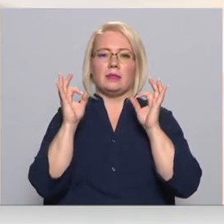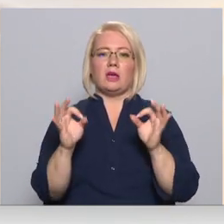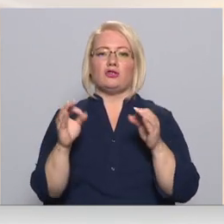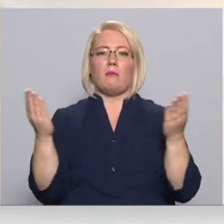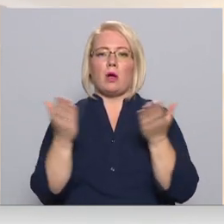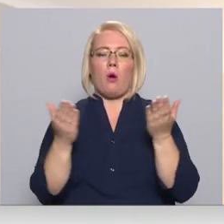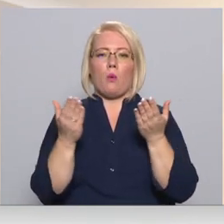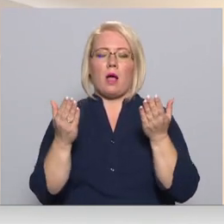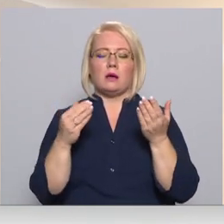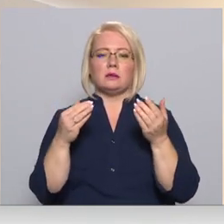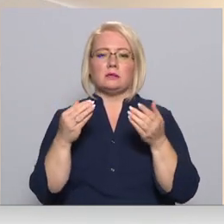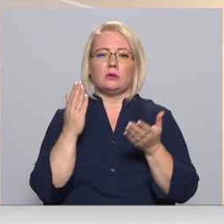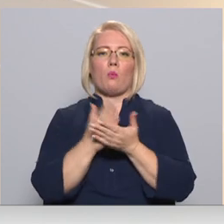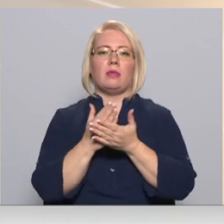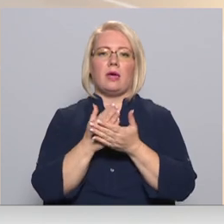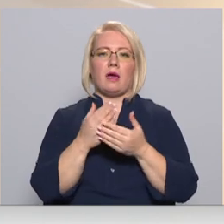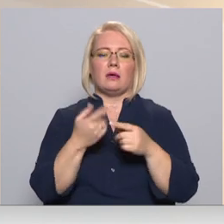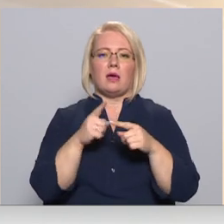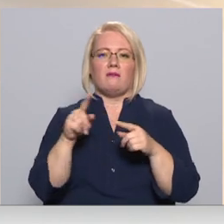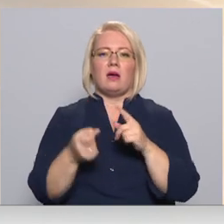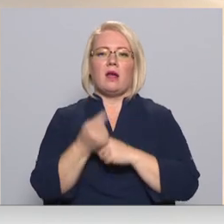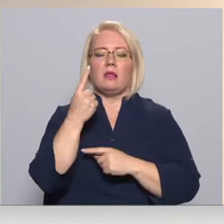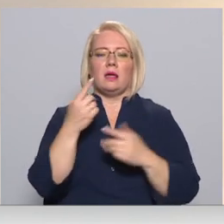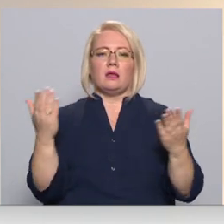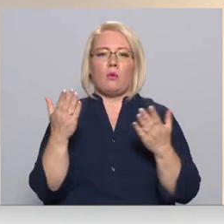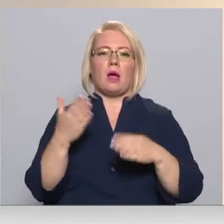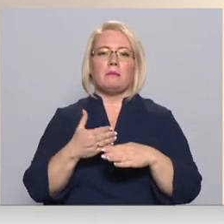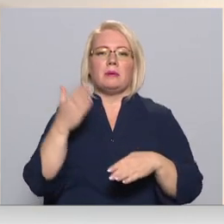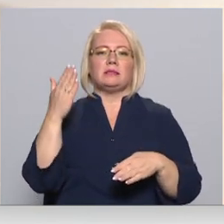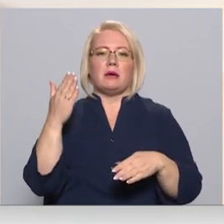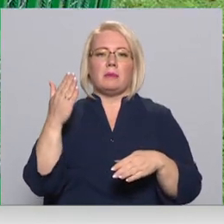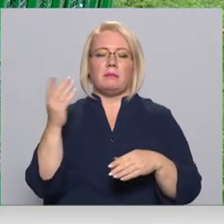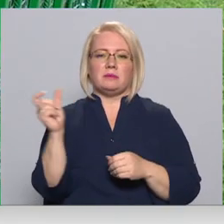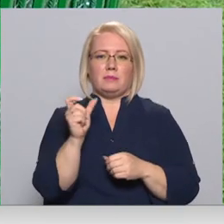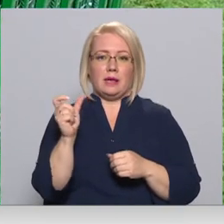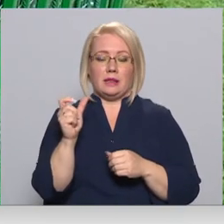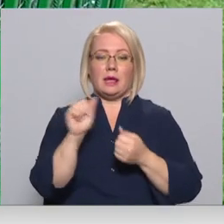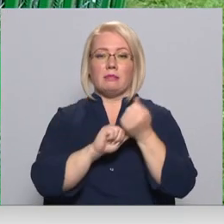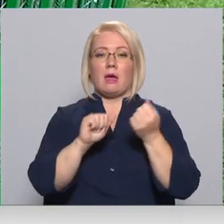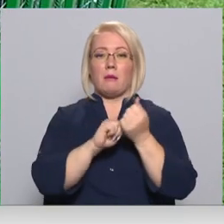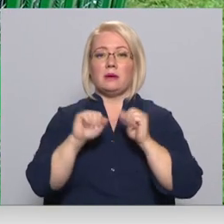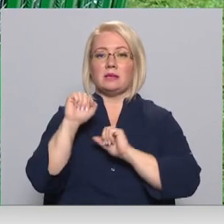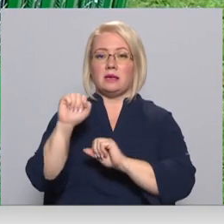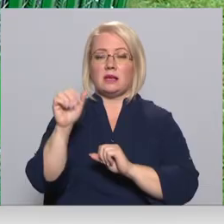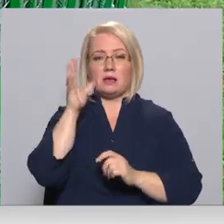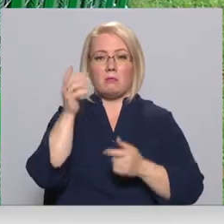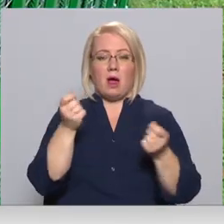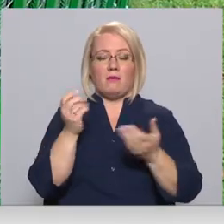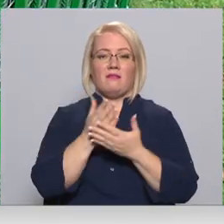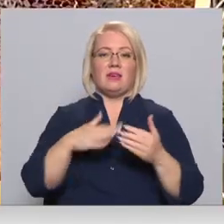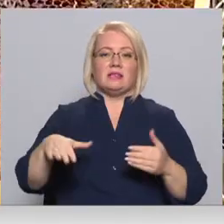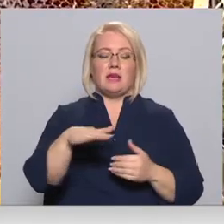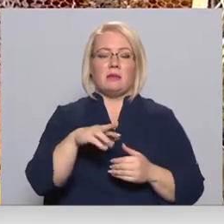ir kaut kas tāds, kas mums varētu radīt kaut kādu bīstamības mīrku. Dabas aizsardzības pārvaldes Vidzemes